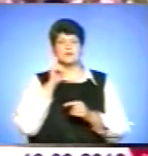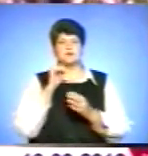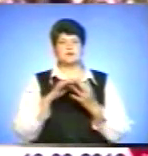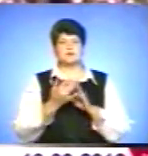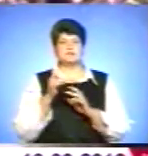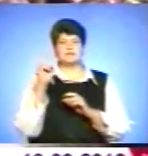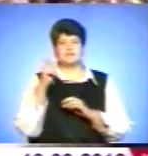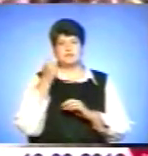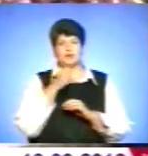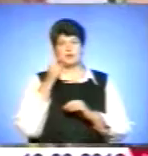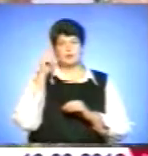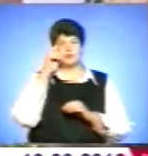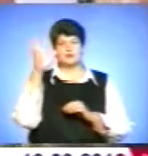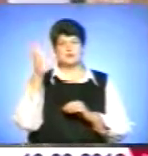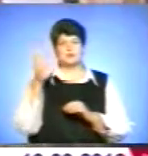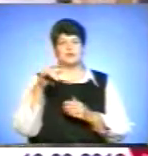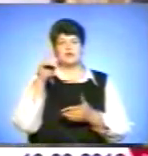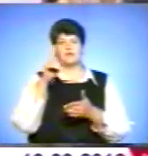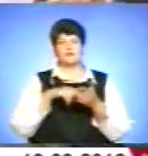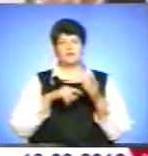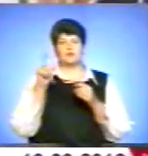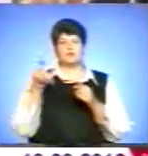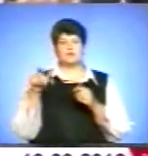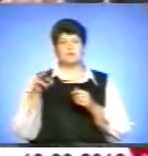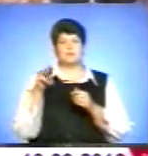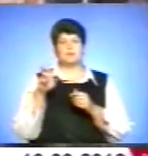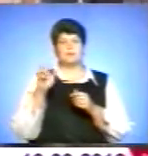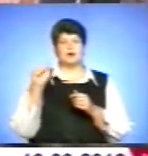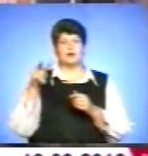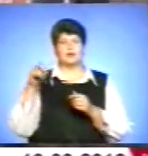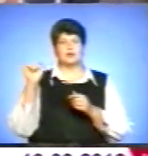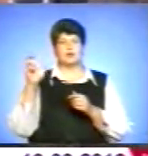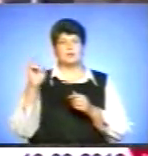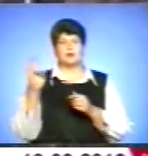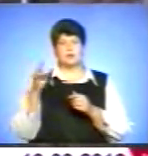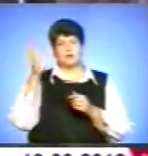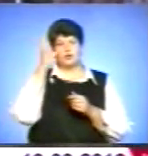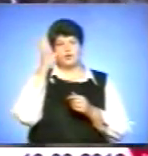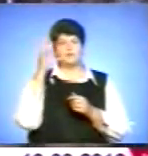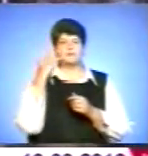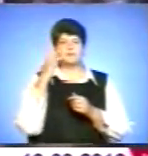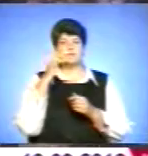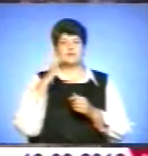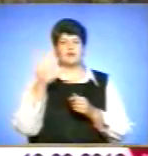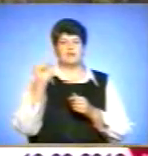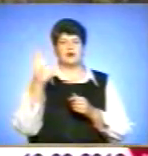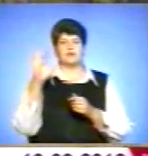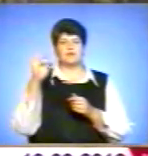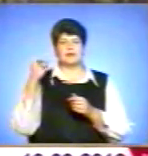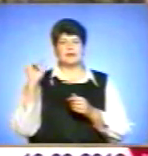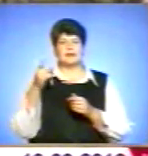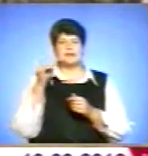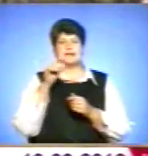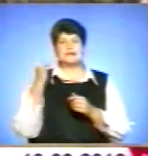років його встигли прославити відомі постаті Тимотей Балабан, науковець у США, режисер Євген Ваврик, історик-архівіст